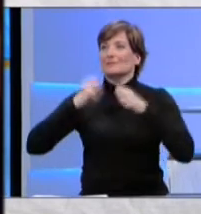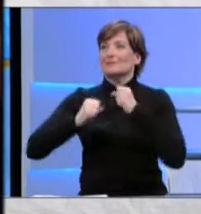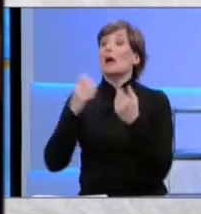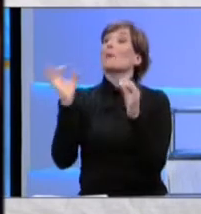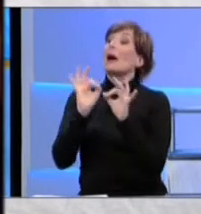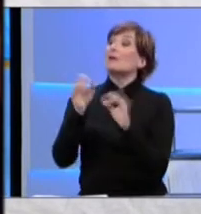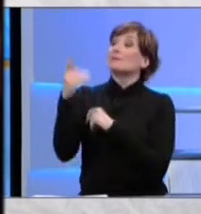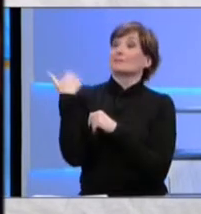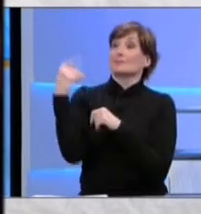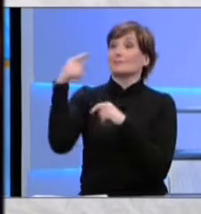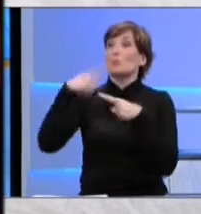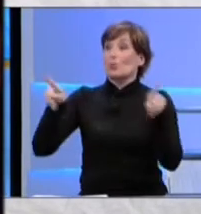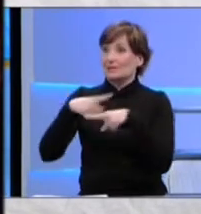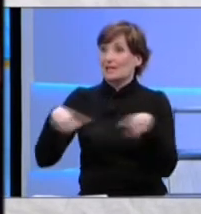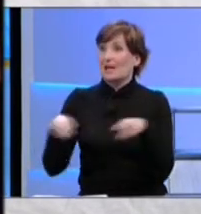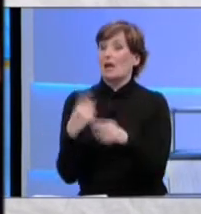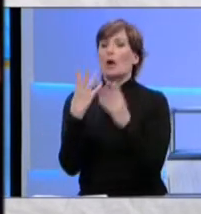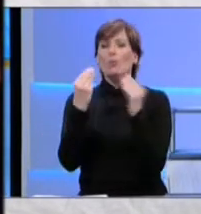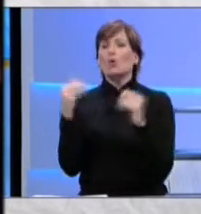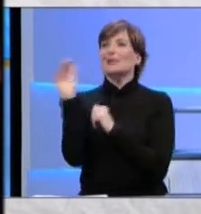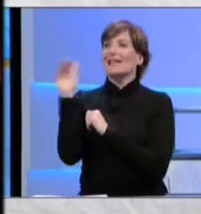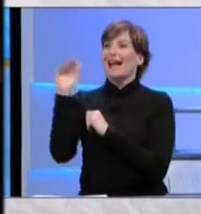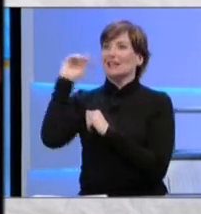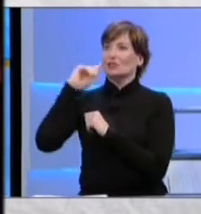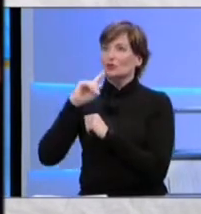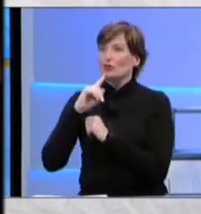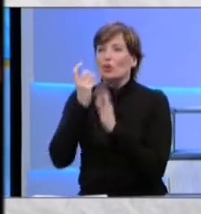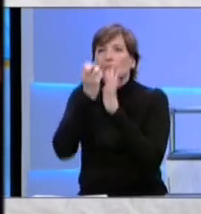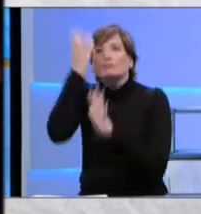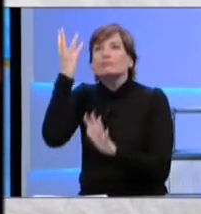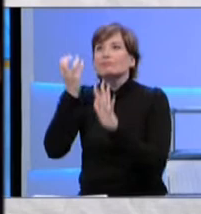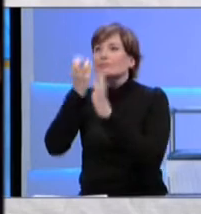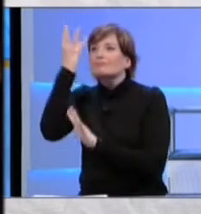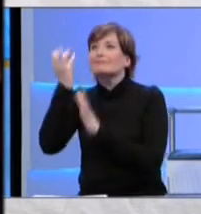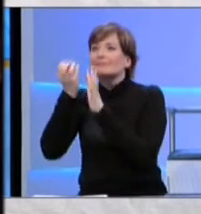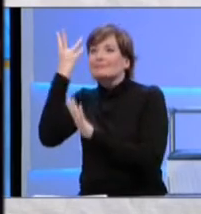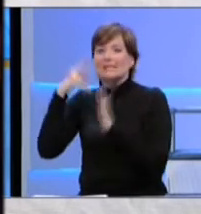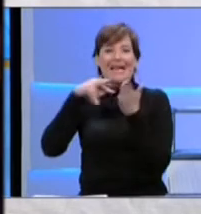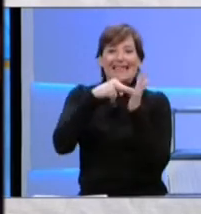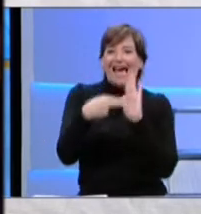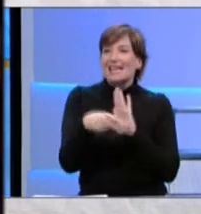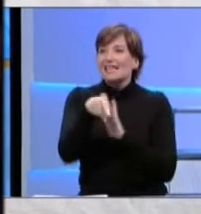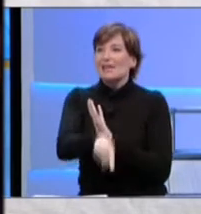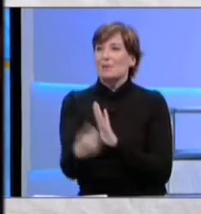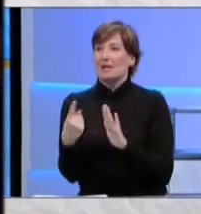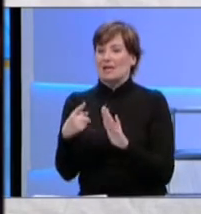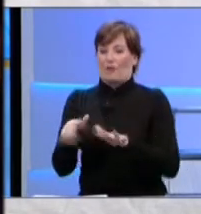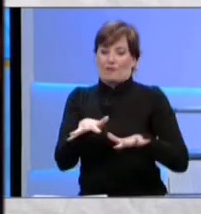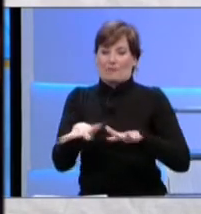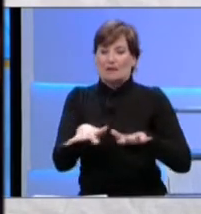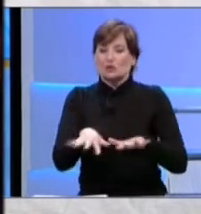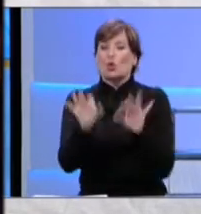musica. Ultimamente molti ragazzi sordi stanno ideando proprio tecniche attraverso